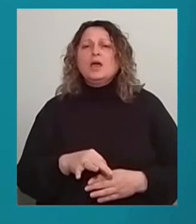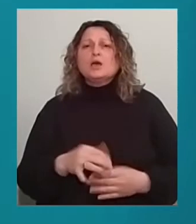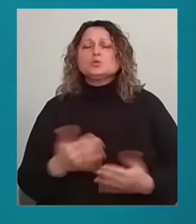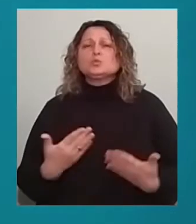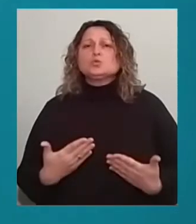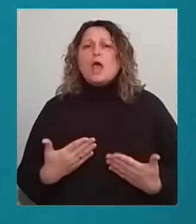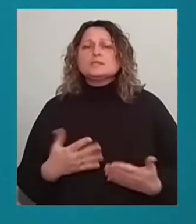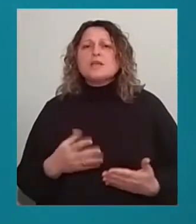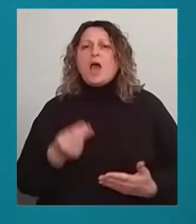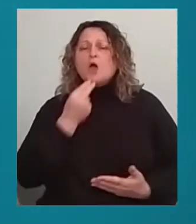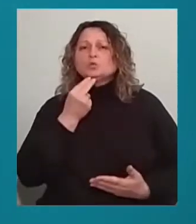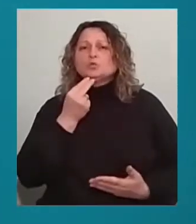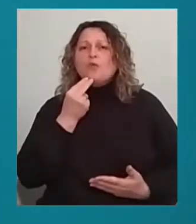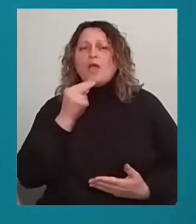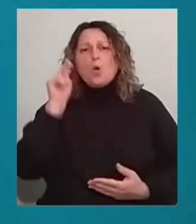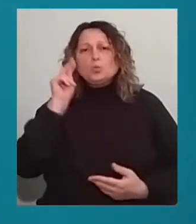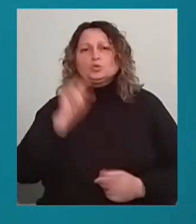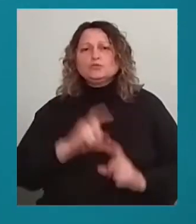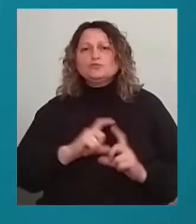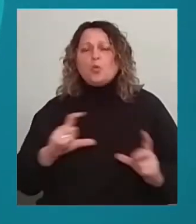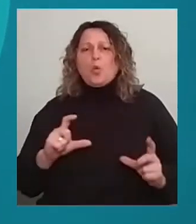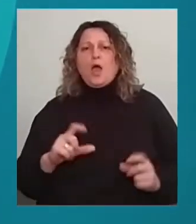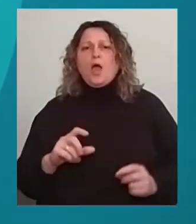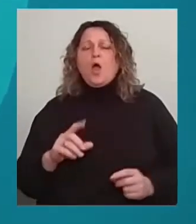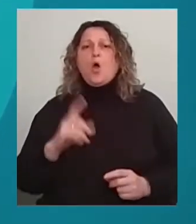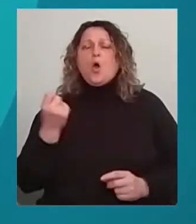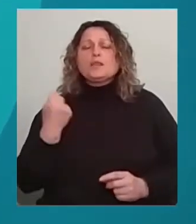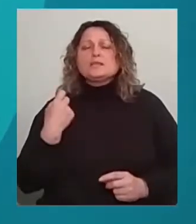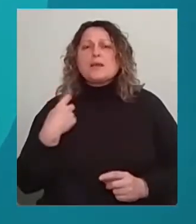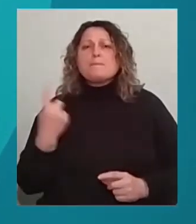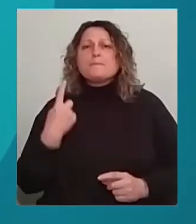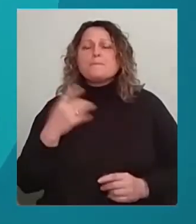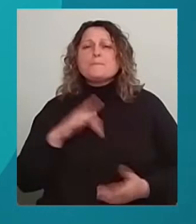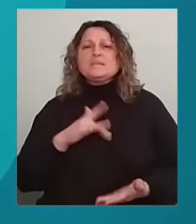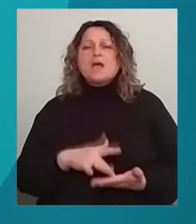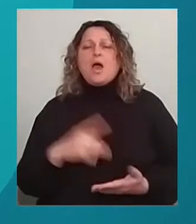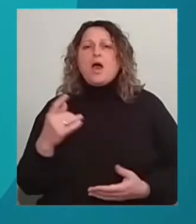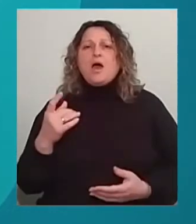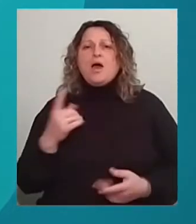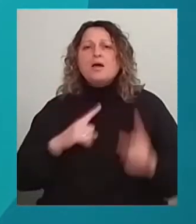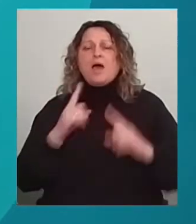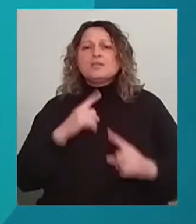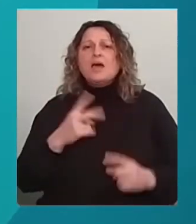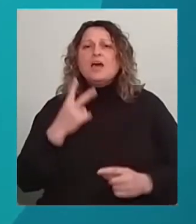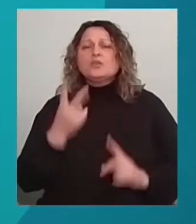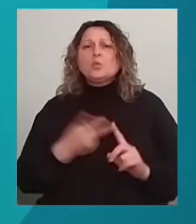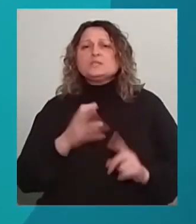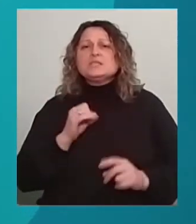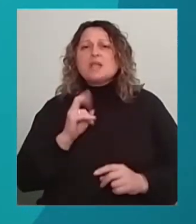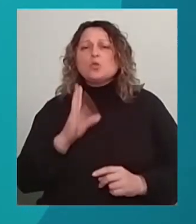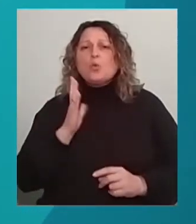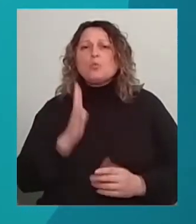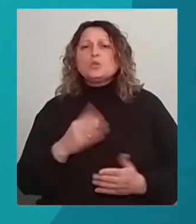розповіла директорка Департаменту освіти та науки Одеської міської ради Олена Буйневич. За її словами, вартість другого сніданку для дітей перших